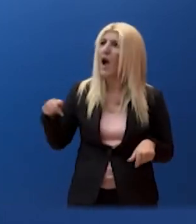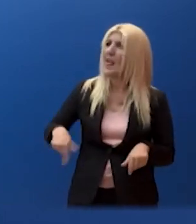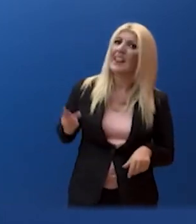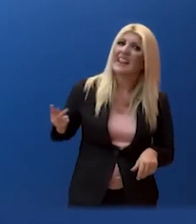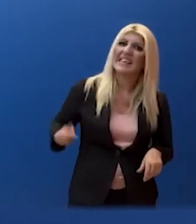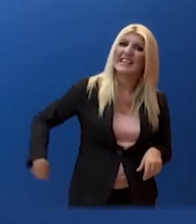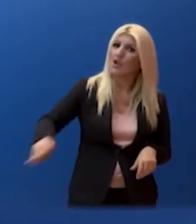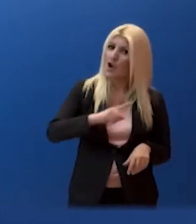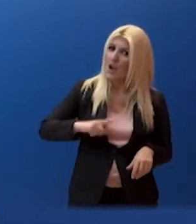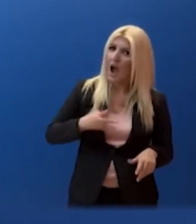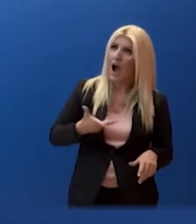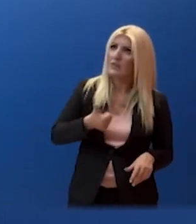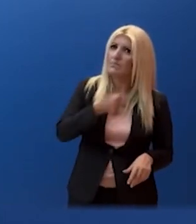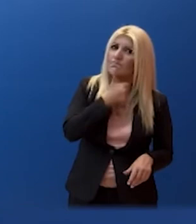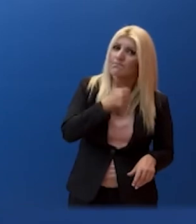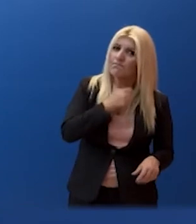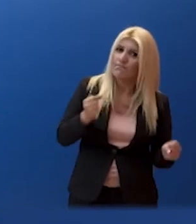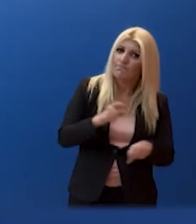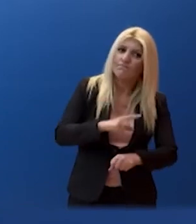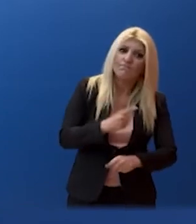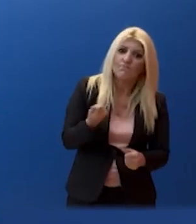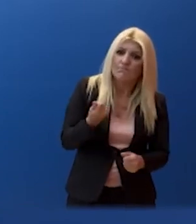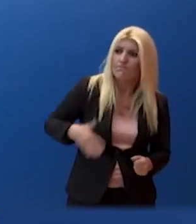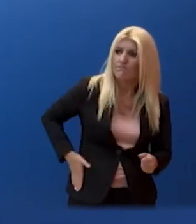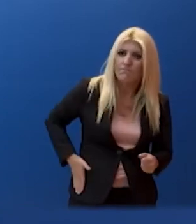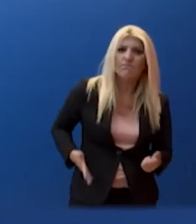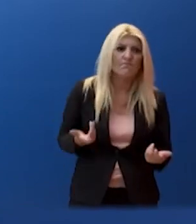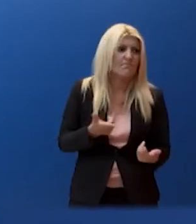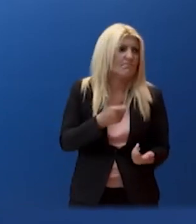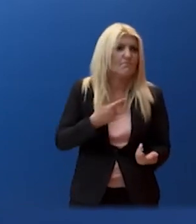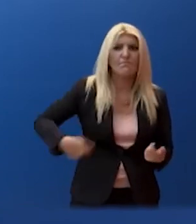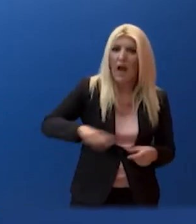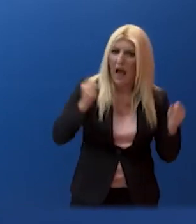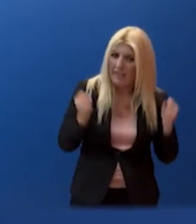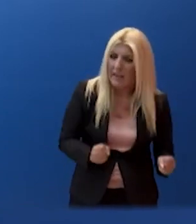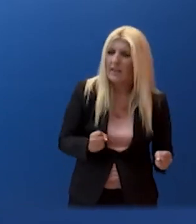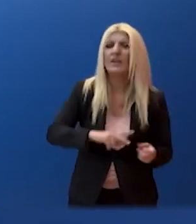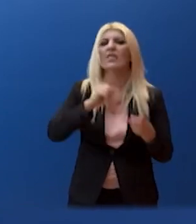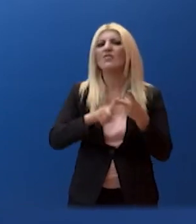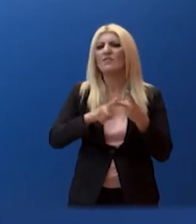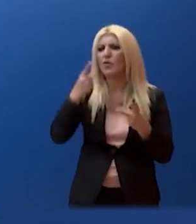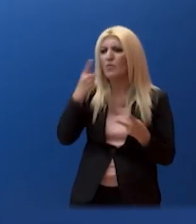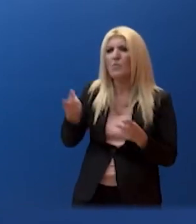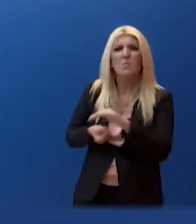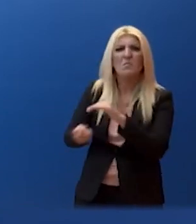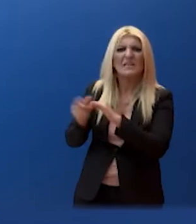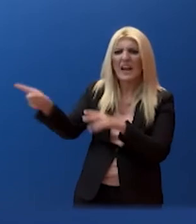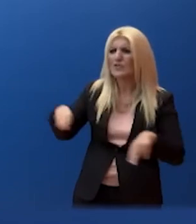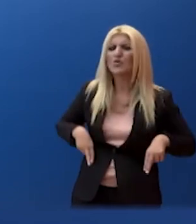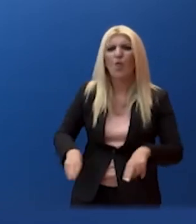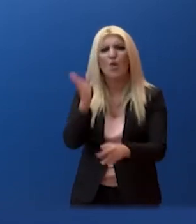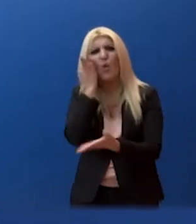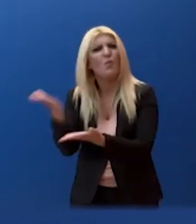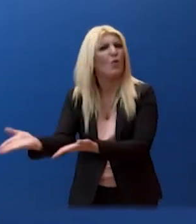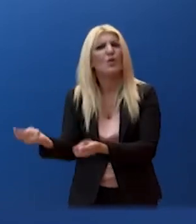Πότε πιστεύετε ότι θα καθαρίσει το νησί να μην βλέπουν δηλαδή τους μετανάστες πρόσφυγες στους δρόμους. Ευχαριστώ. Όσον αφορά το